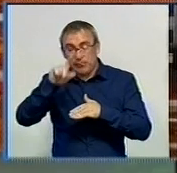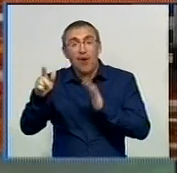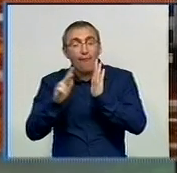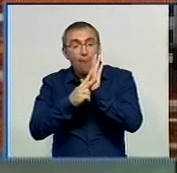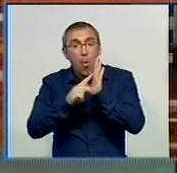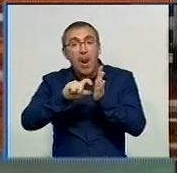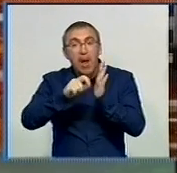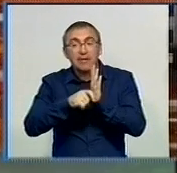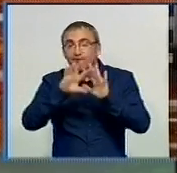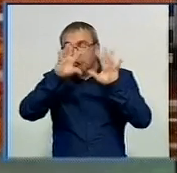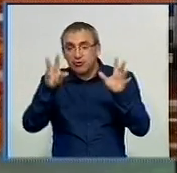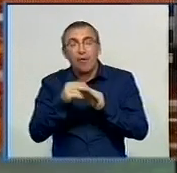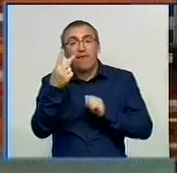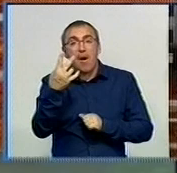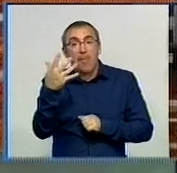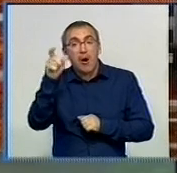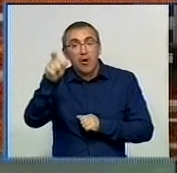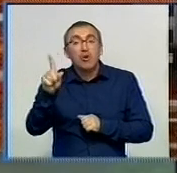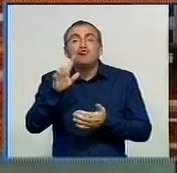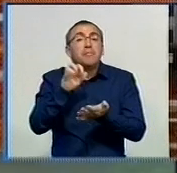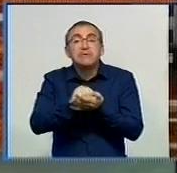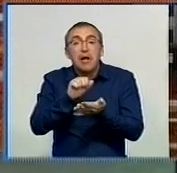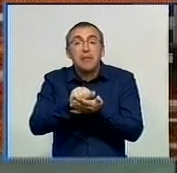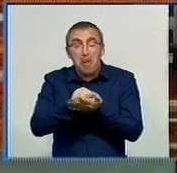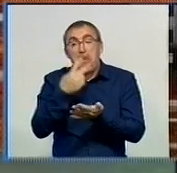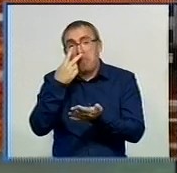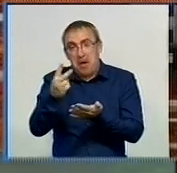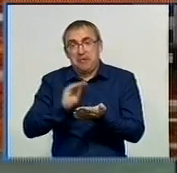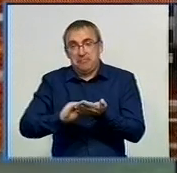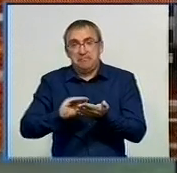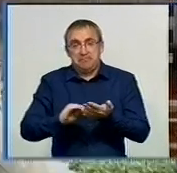Всього 25 чоловік. Чим займаються школярі, бачив Сергій Михайлін.